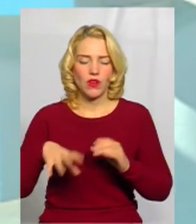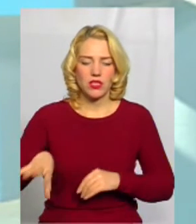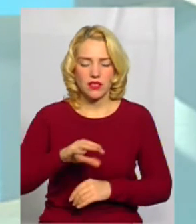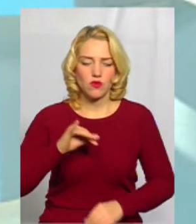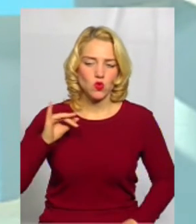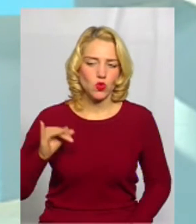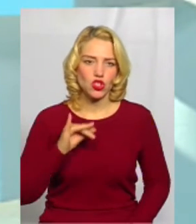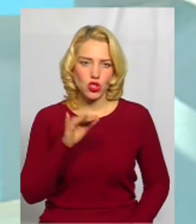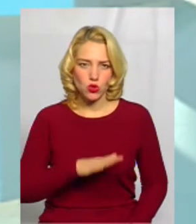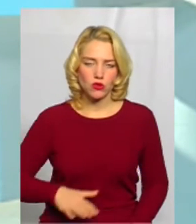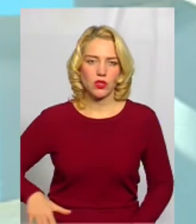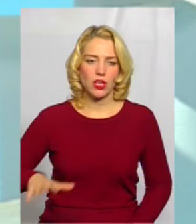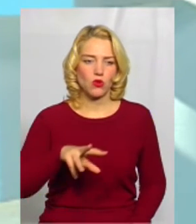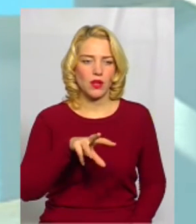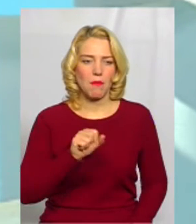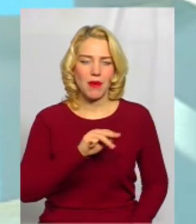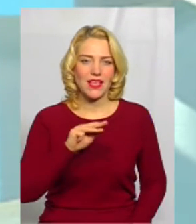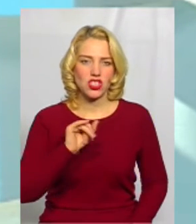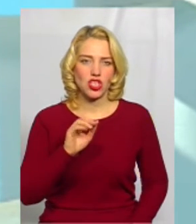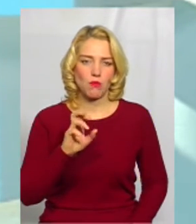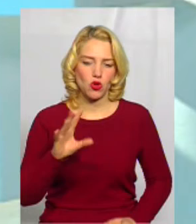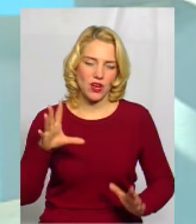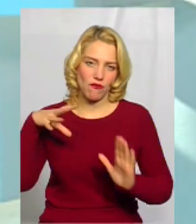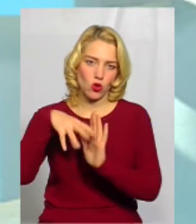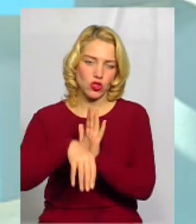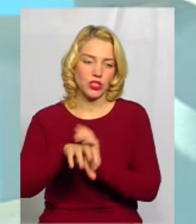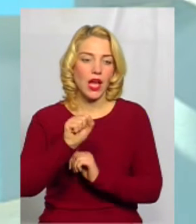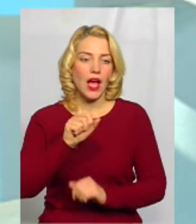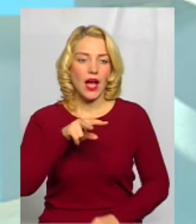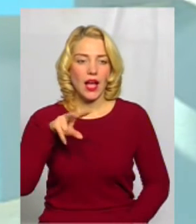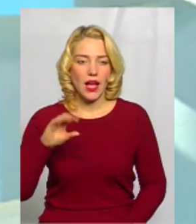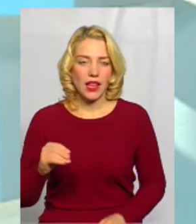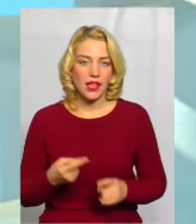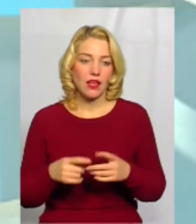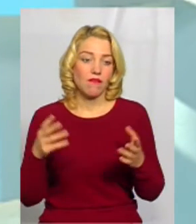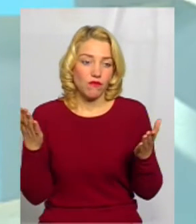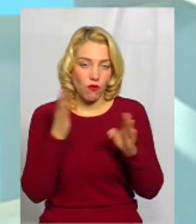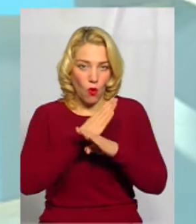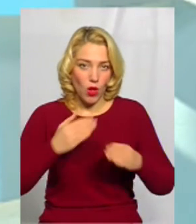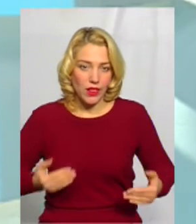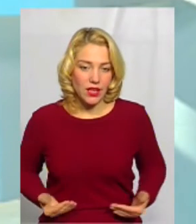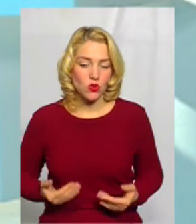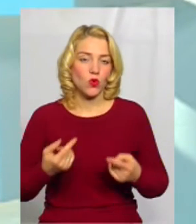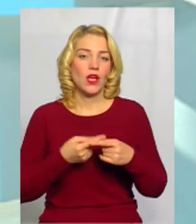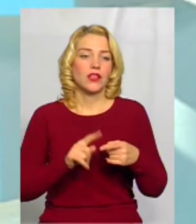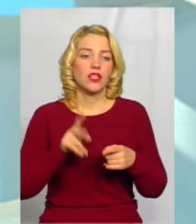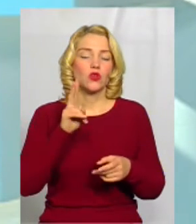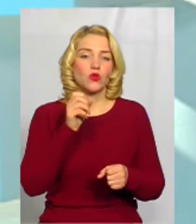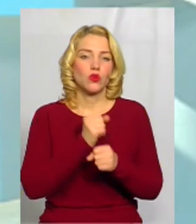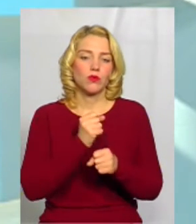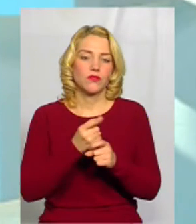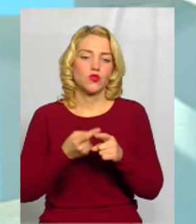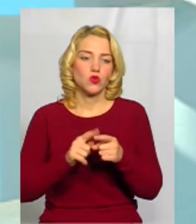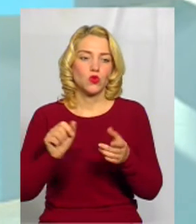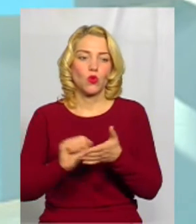територію Меджибаша включити. Але волею тих, хто робив цю документацію чи